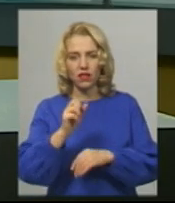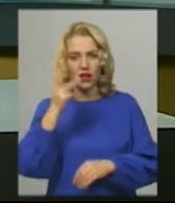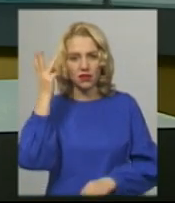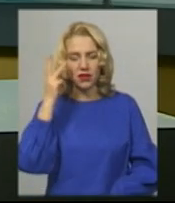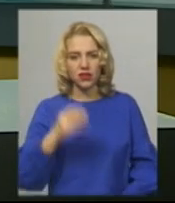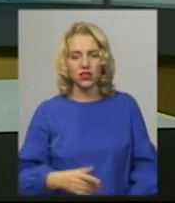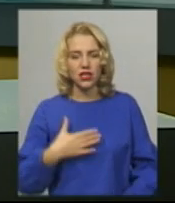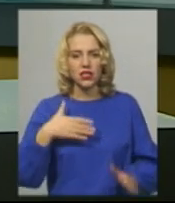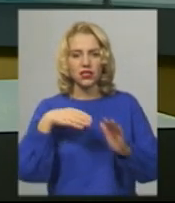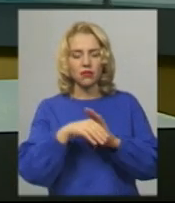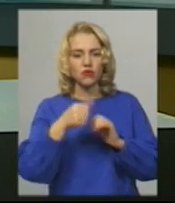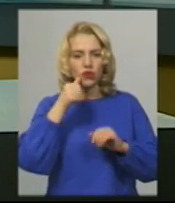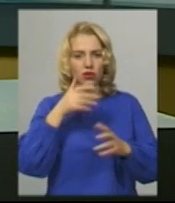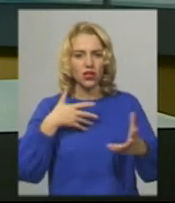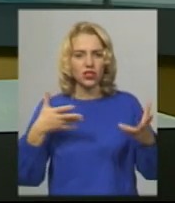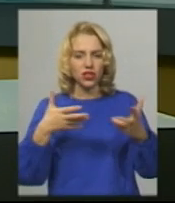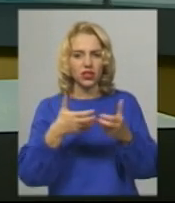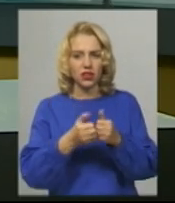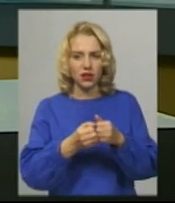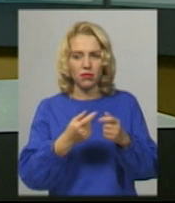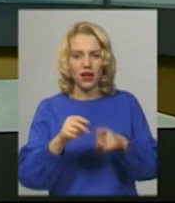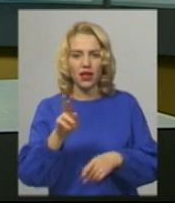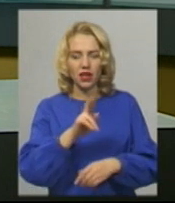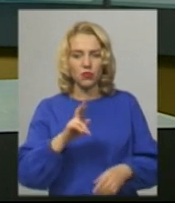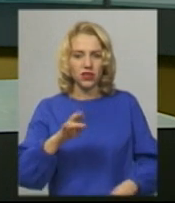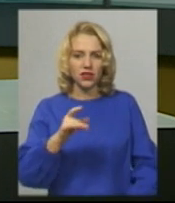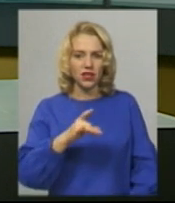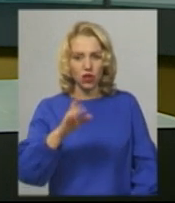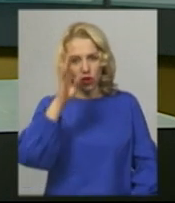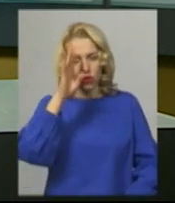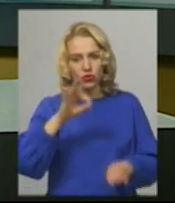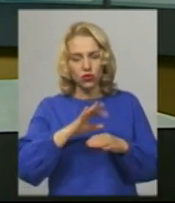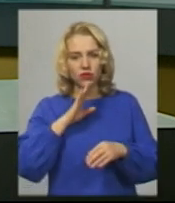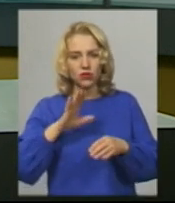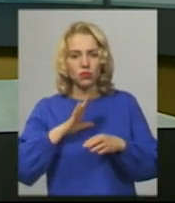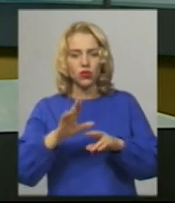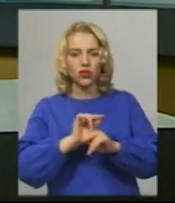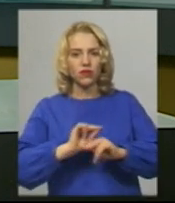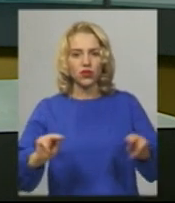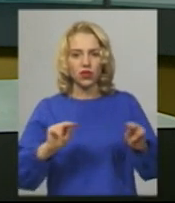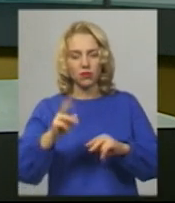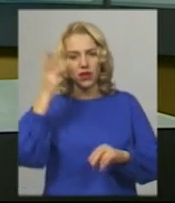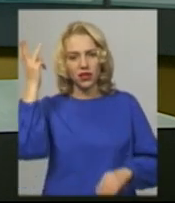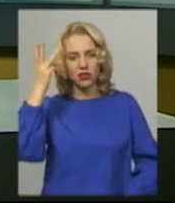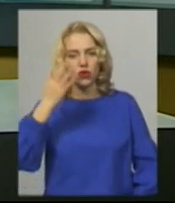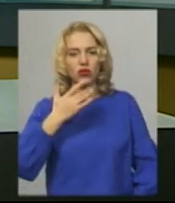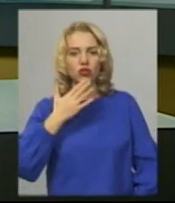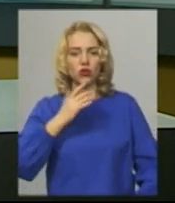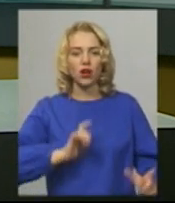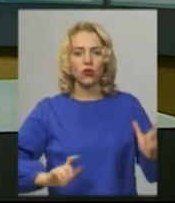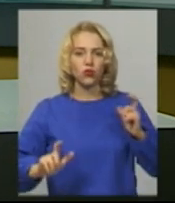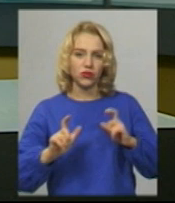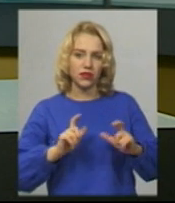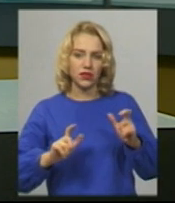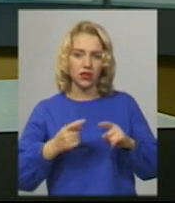Загиблі вчорашній дорожньо-транспортній пригоді в Ярмоленецькому районі чоловік і жінка були викладачами Хмельницького національного університету.